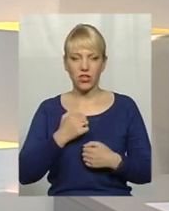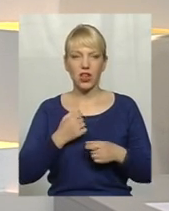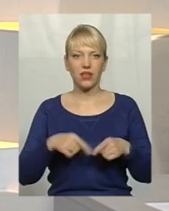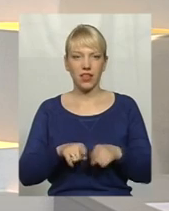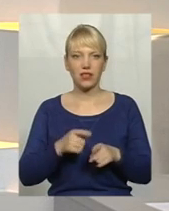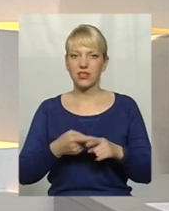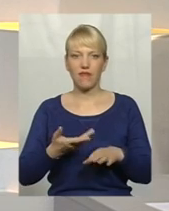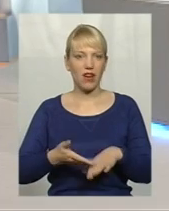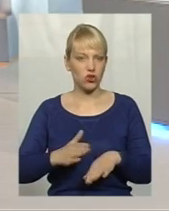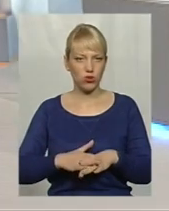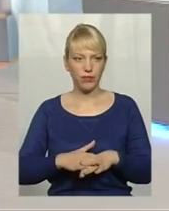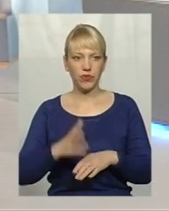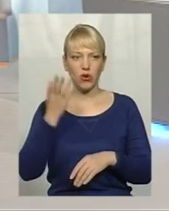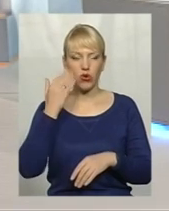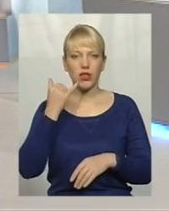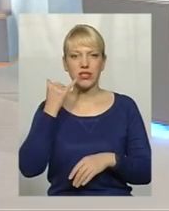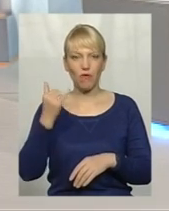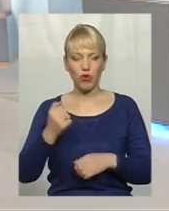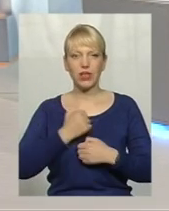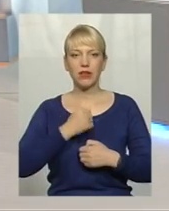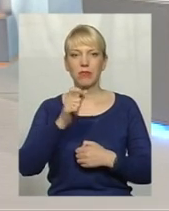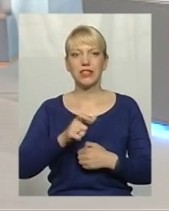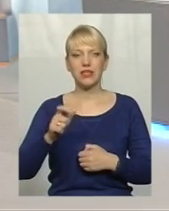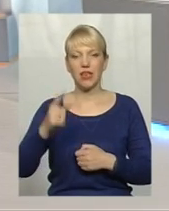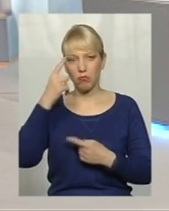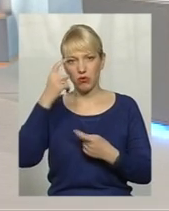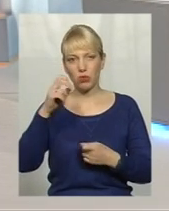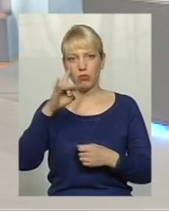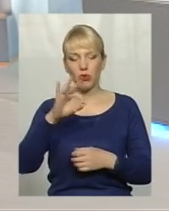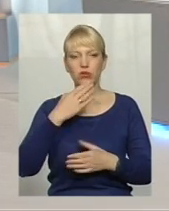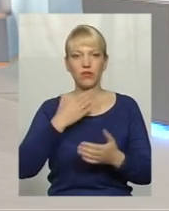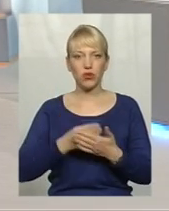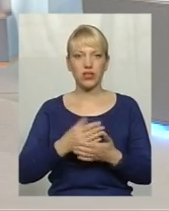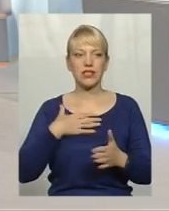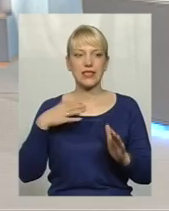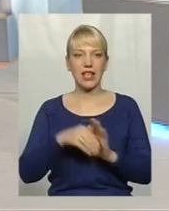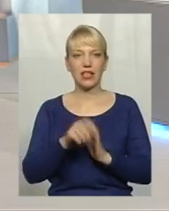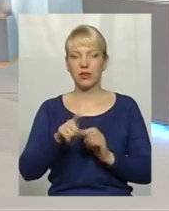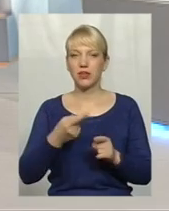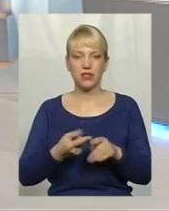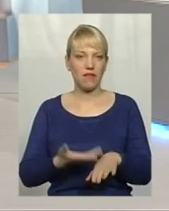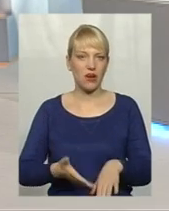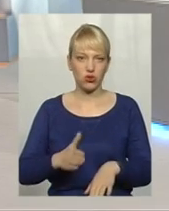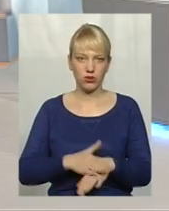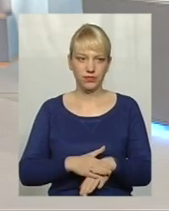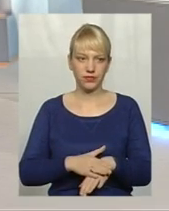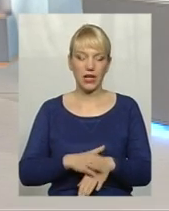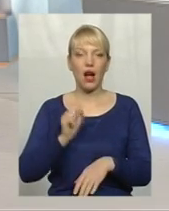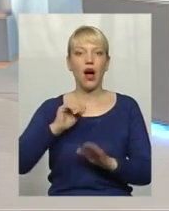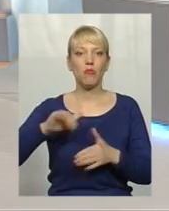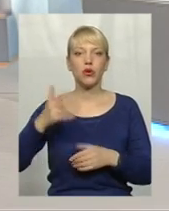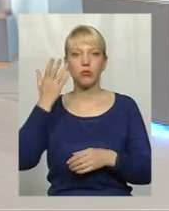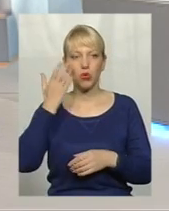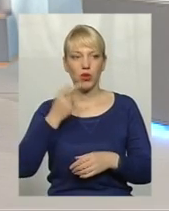Це дуже важко. Коли дзвонять бійці, повідомляють про своїх загиблих, це дуже важко. А потім, коли